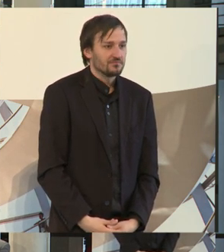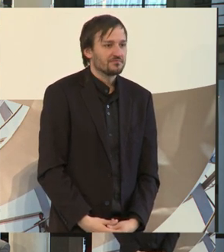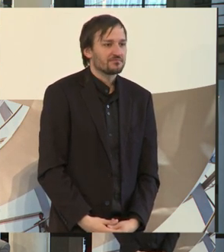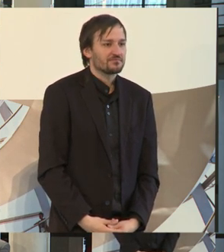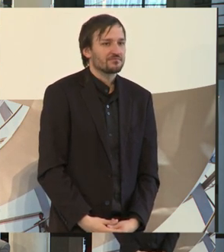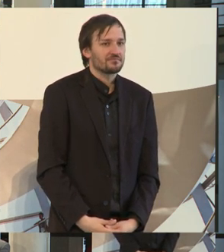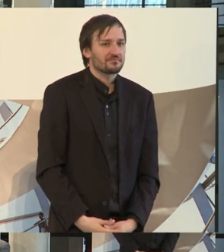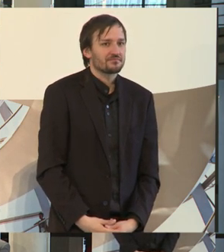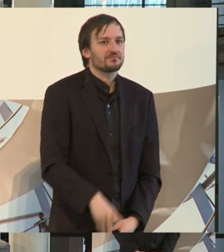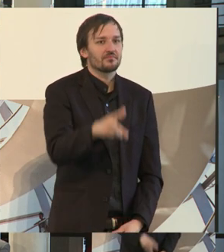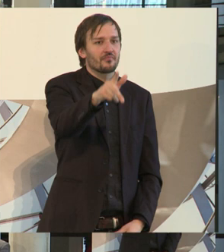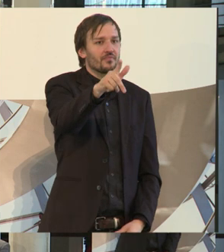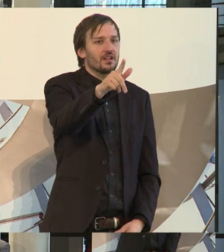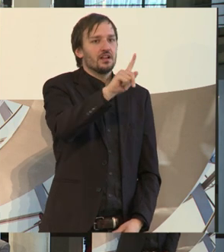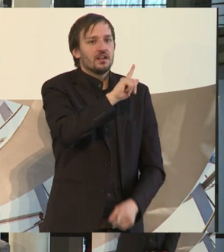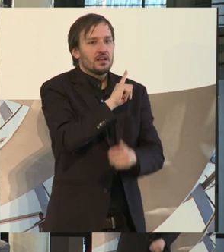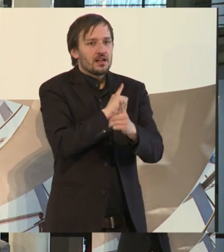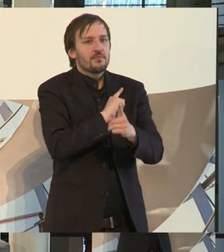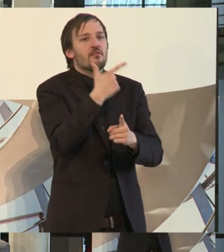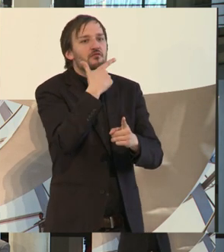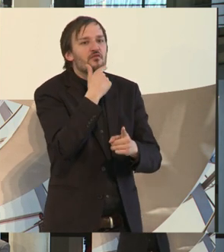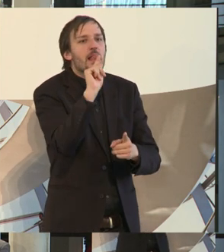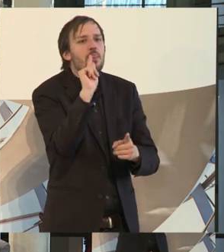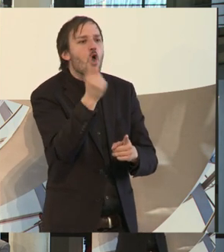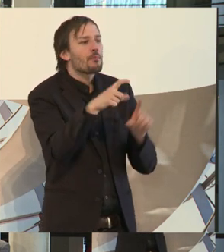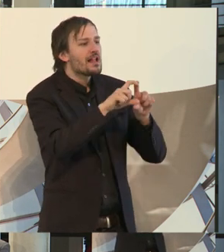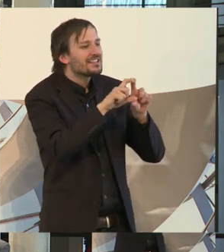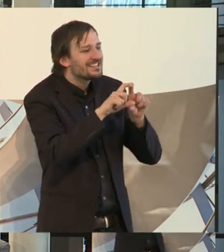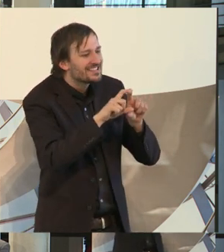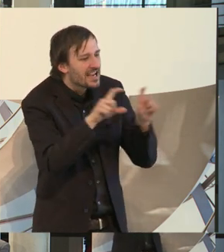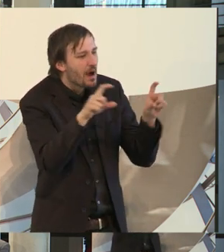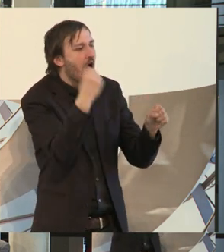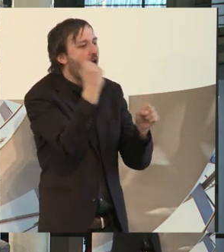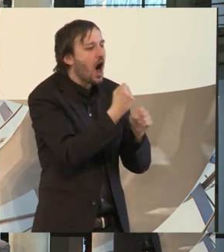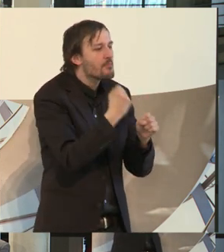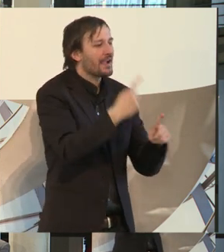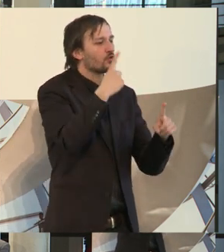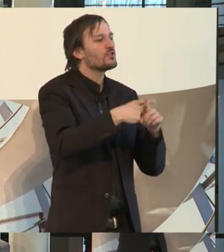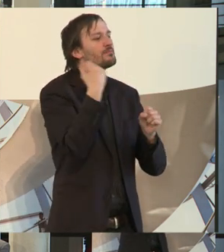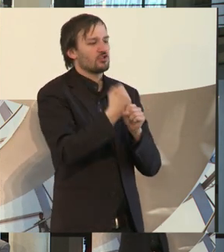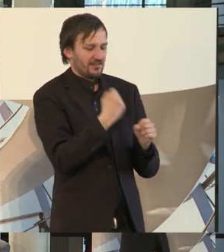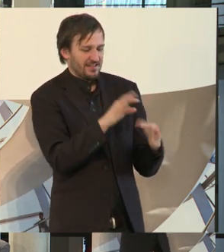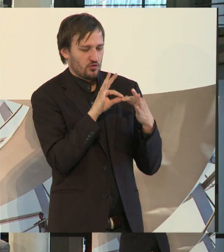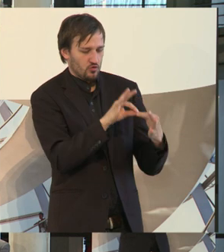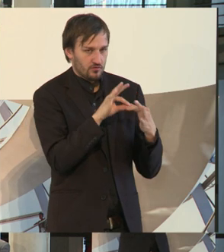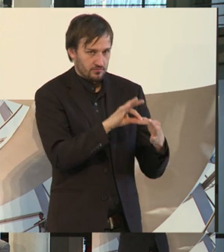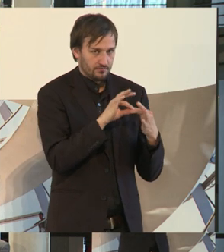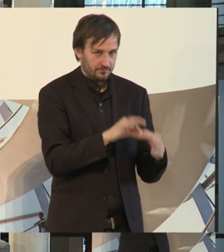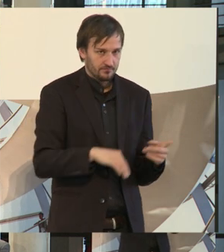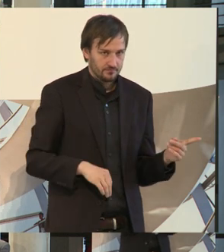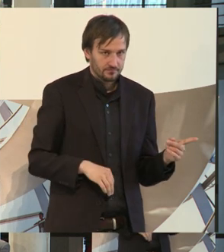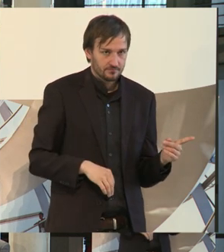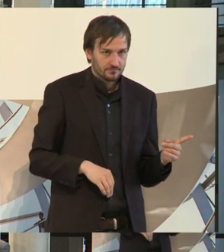Ja, Helmut Greiner nochmal. Ich würde gerne nochmal auf dieses Thema Arbeit und Beschäftigung ein Stück weit zurückgehen. Das, was der